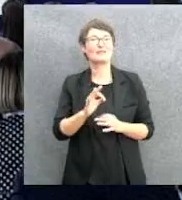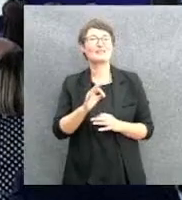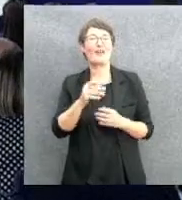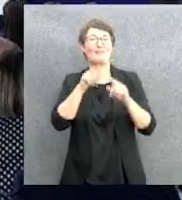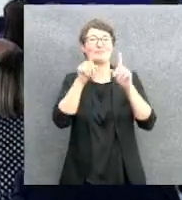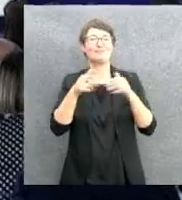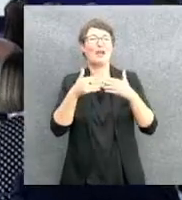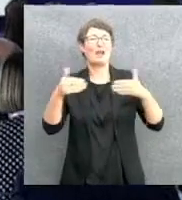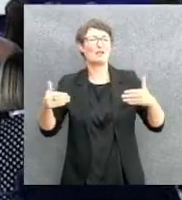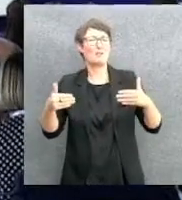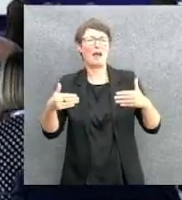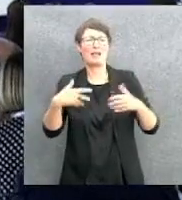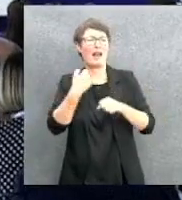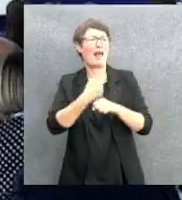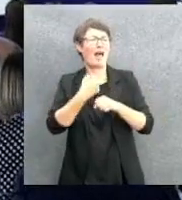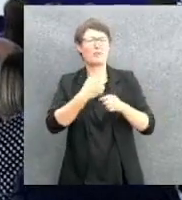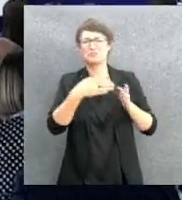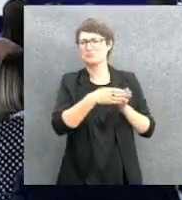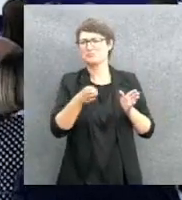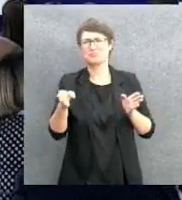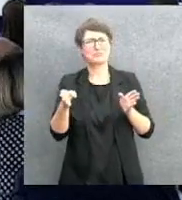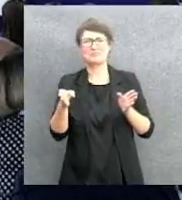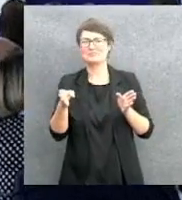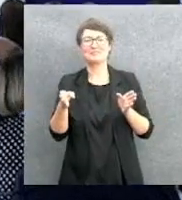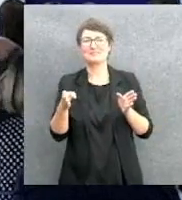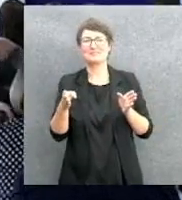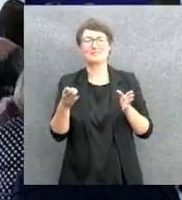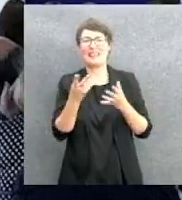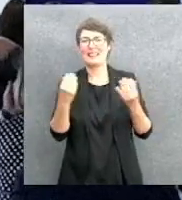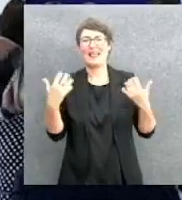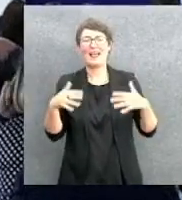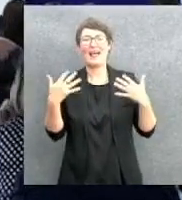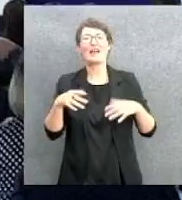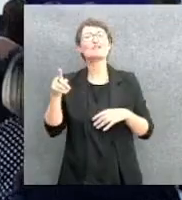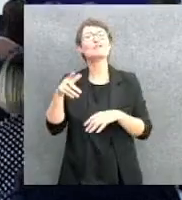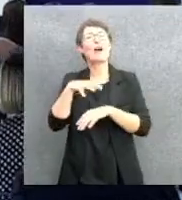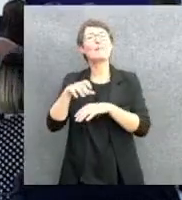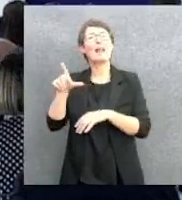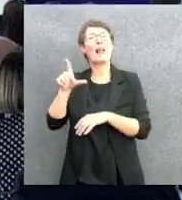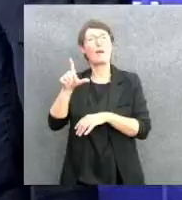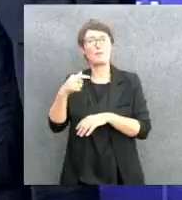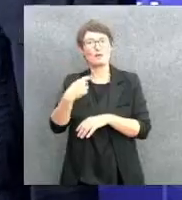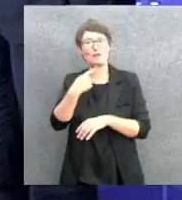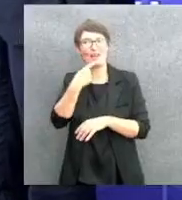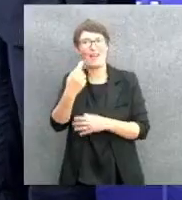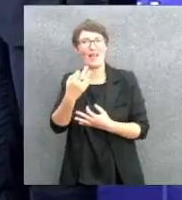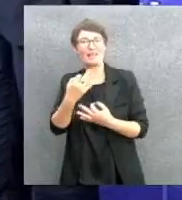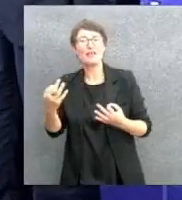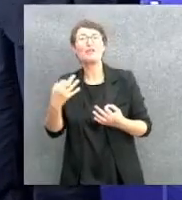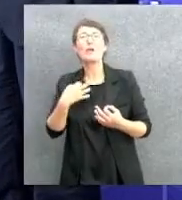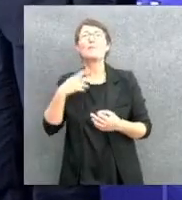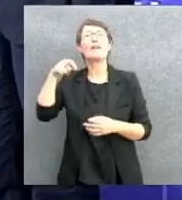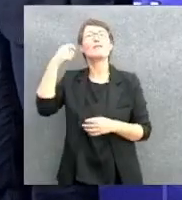i colori, diceva giustamente,'ha osservato dal ministro Lamorgese, che il filmato iniziava non ci fermiamo